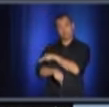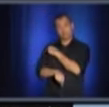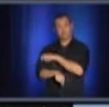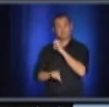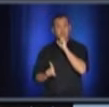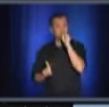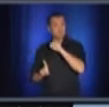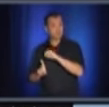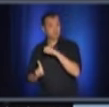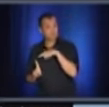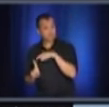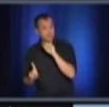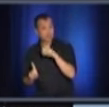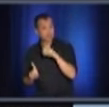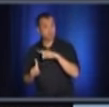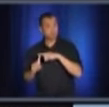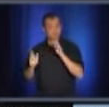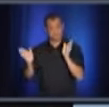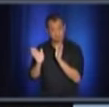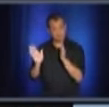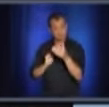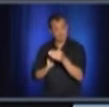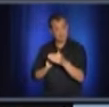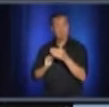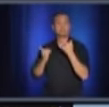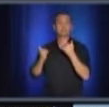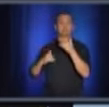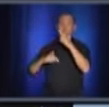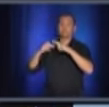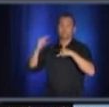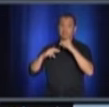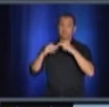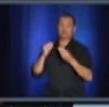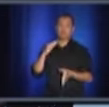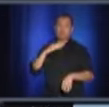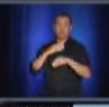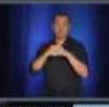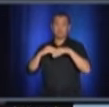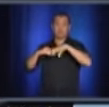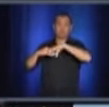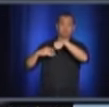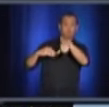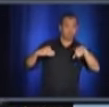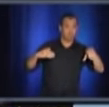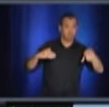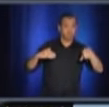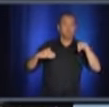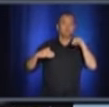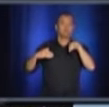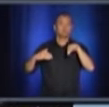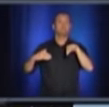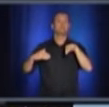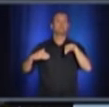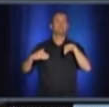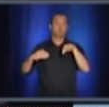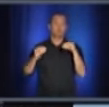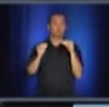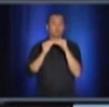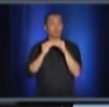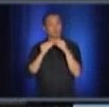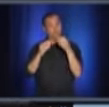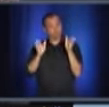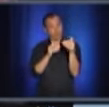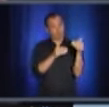Donc, l'hôpital de Verdun, c'est un ancien hôpital, et nous voulons trouver des solutions rapides avec